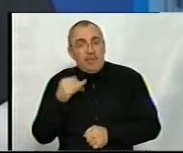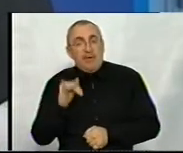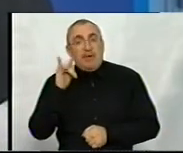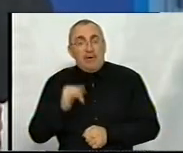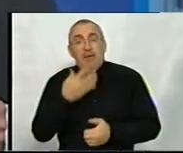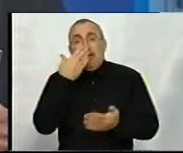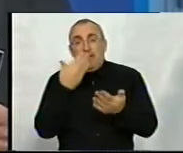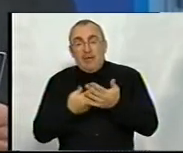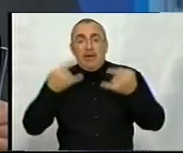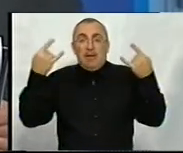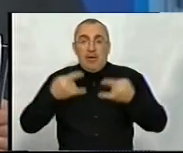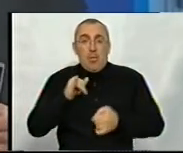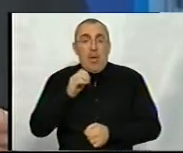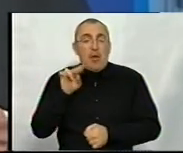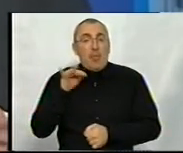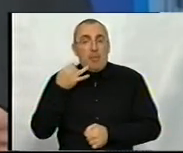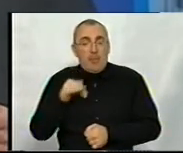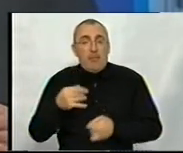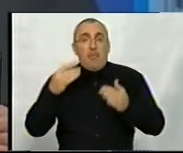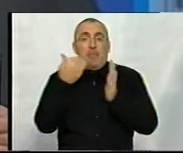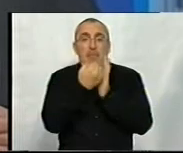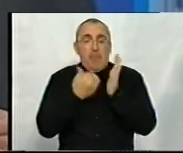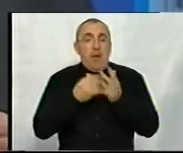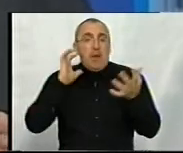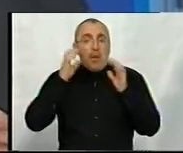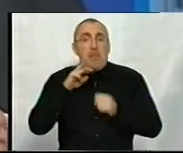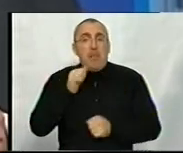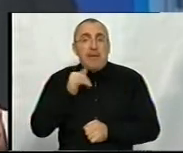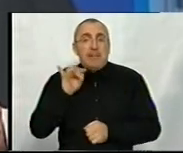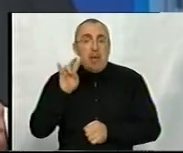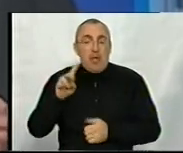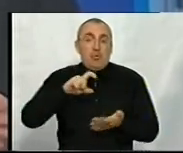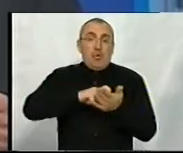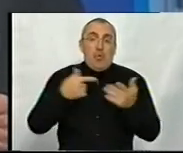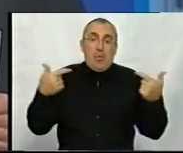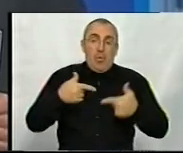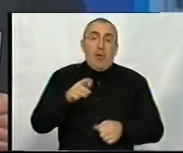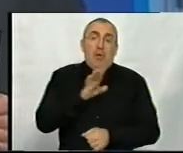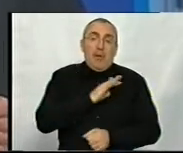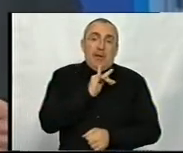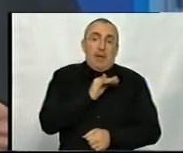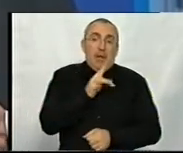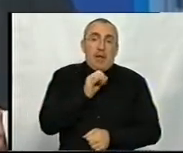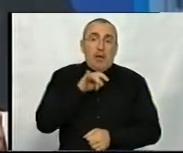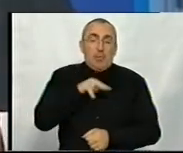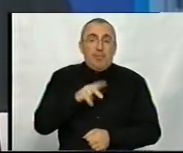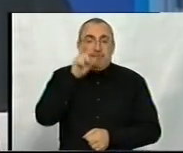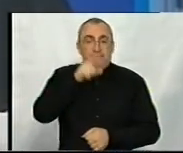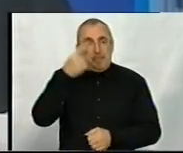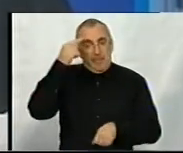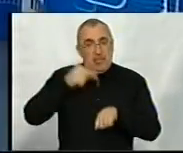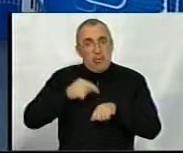і дивилися на каналі ЮА Кропивницький програму «Радіо Майдан». Гостями студії були Ірина Радул, кандидатка